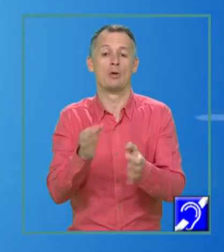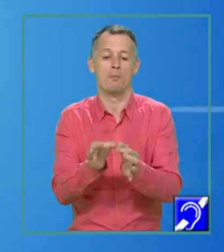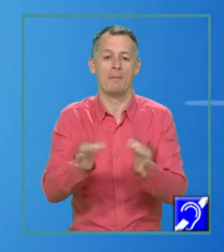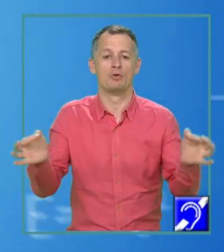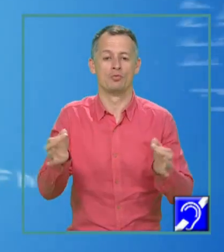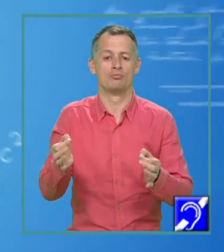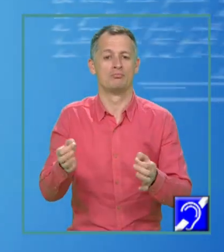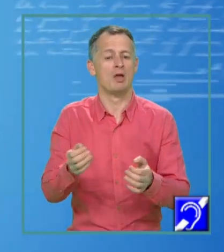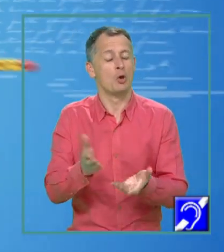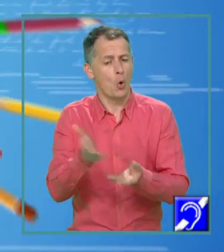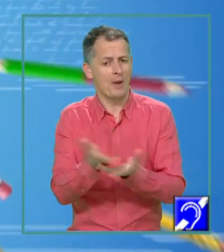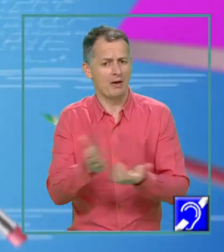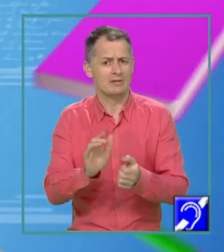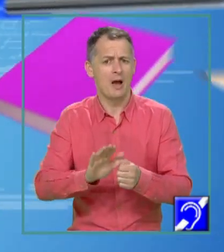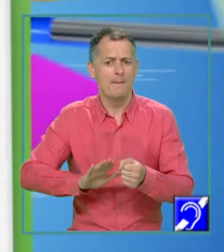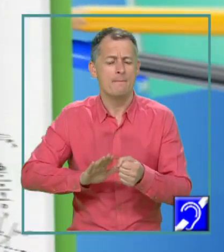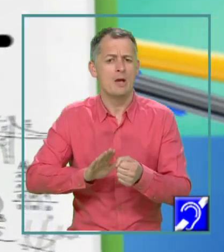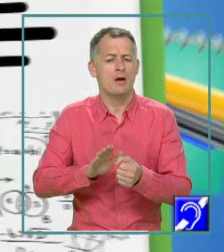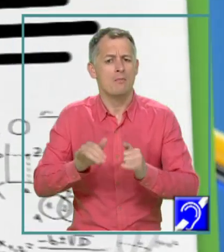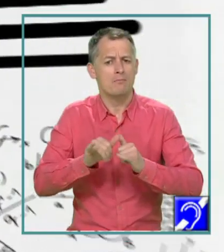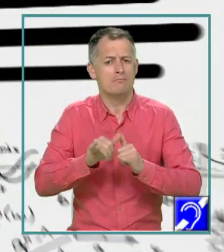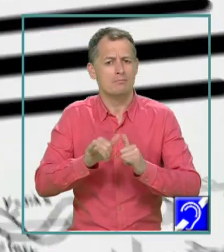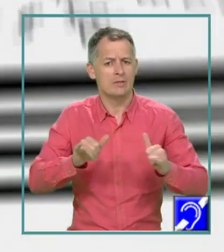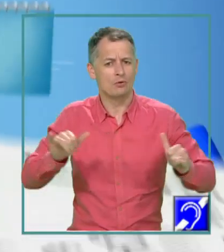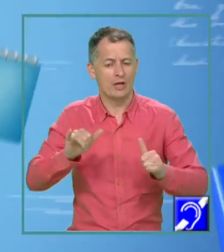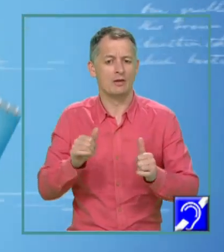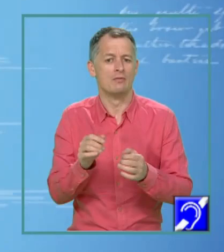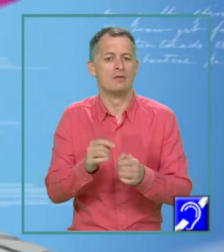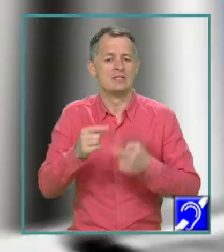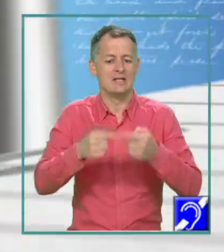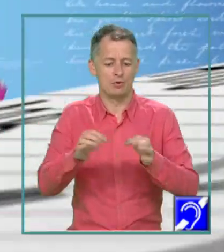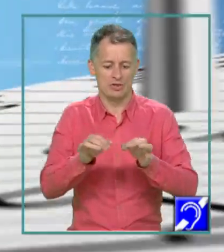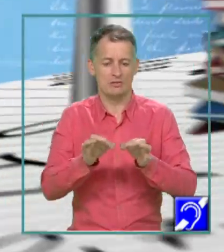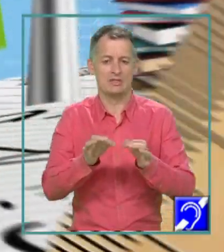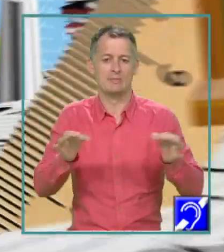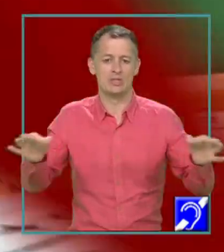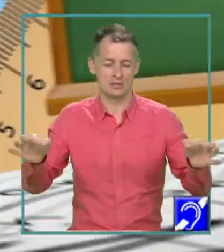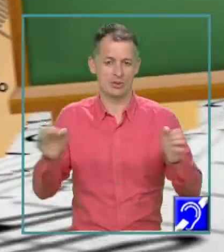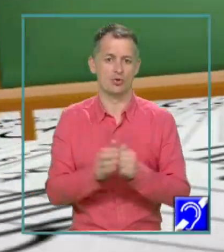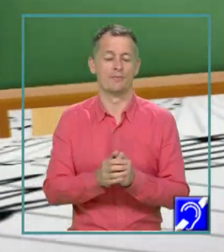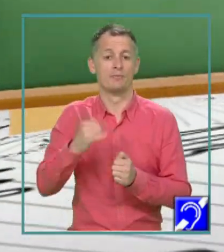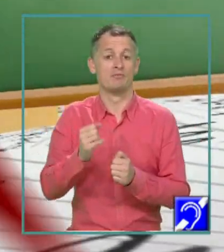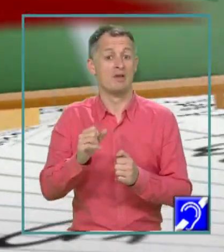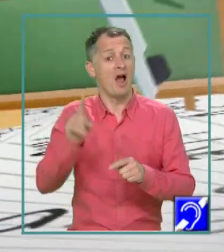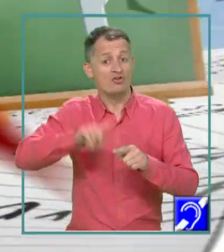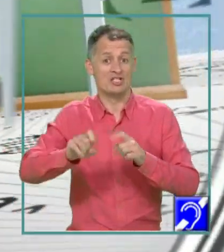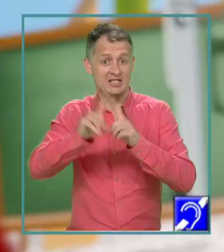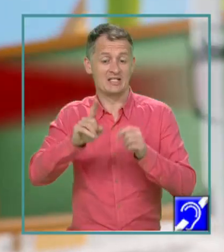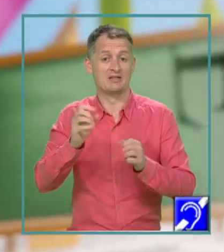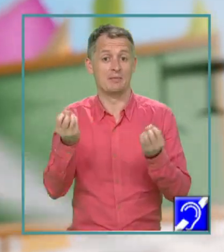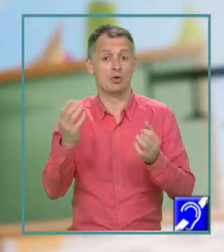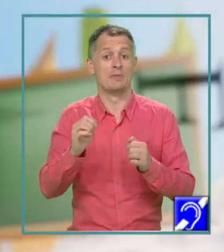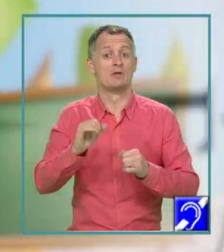care s-a promovat Sistemul Internațional de Unități de Măsură. Tot pe 20 mai, se sărbează Ziua Internațională a Metrologiei.